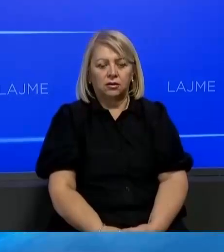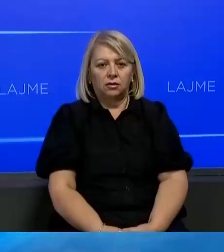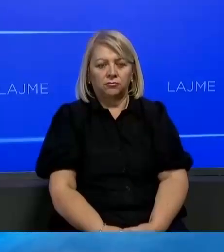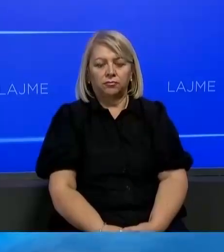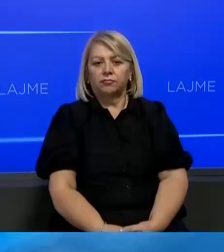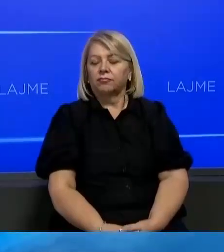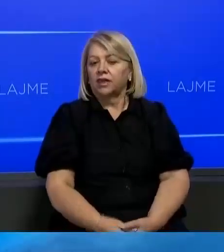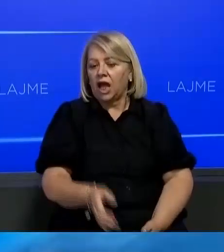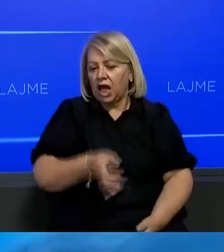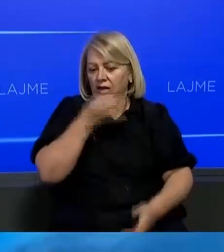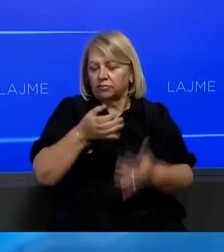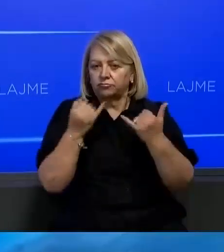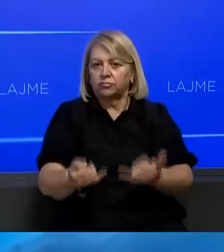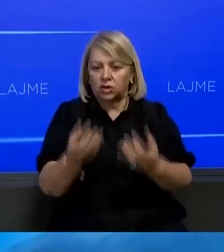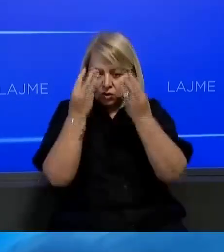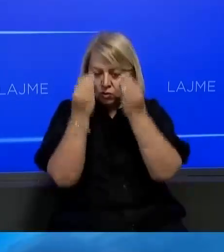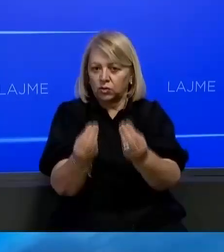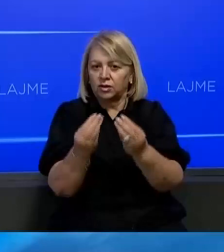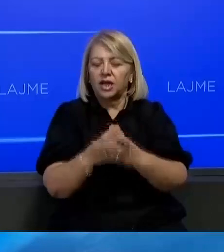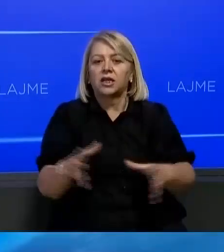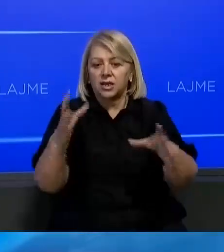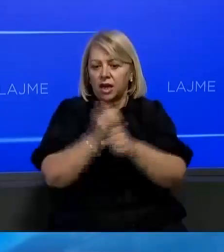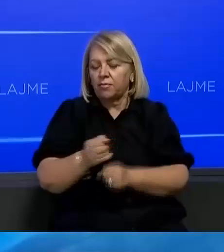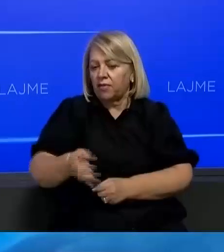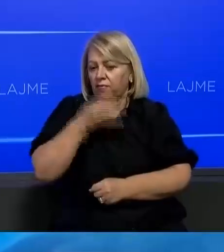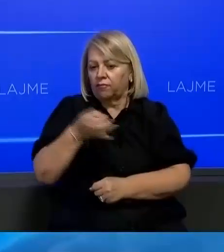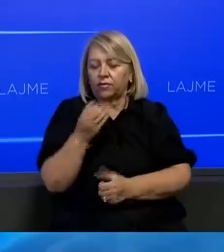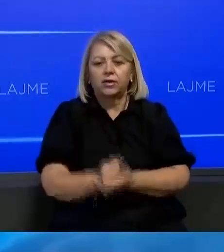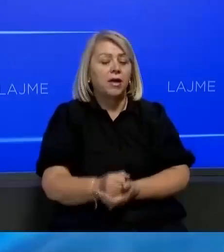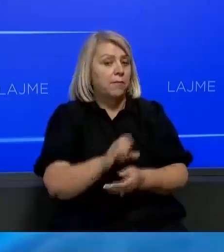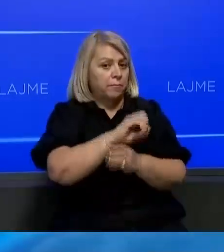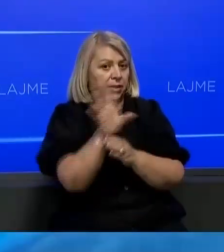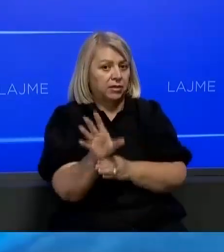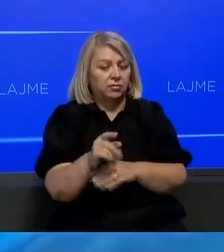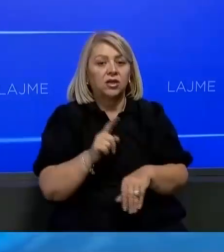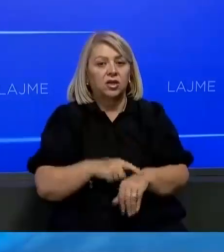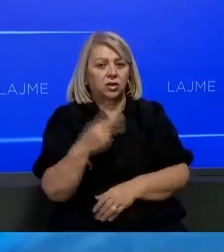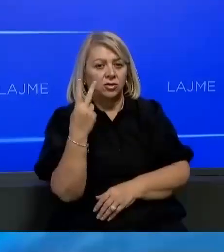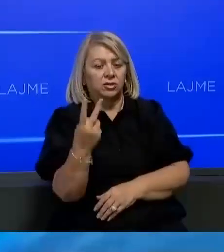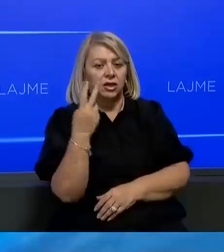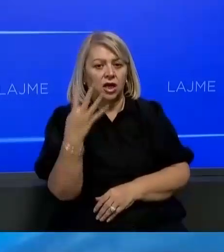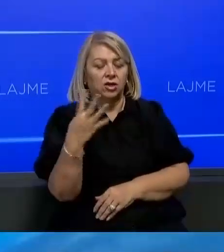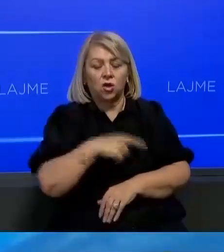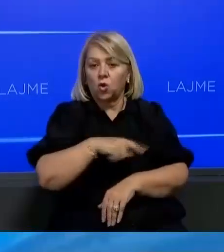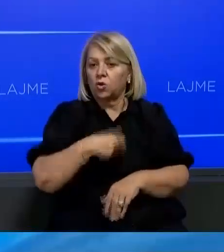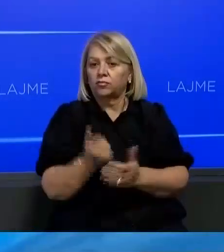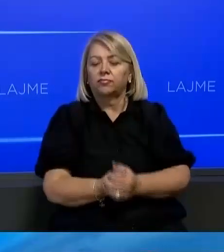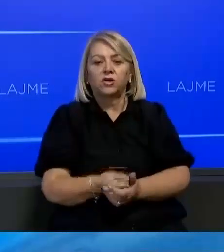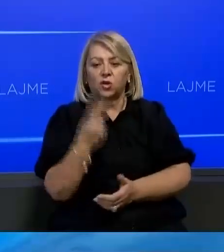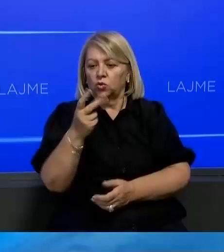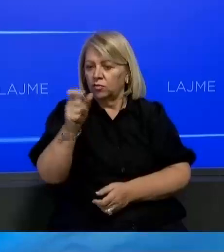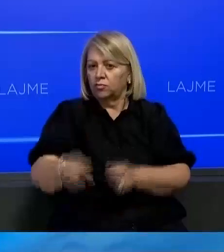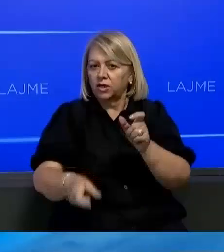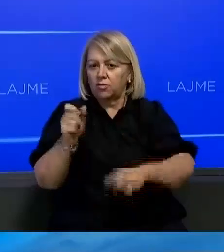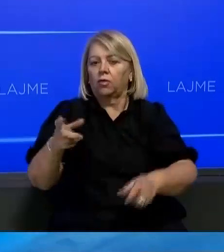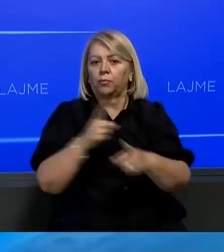Juselim tani të ndruar shikues të lajmet e fundit saj takon pandemis vetën brenda 24 orve të fundit edhe dy persona